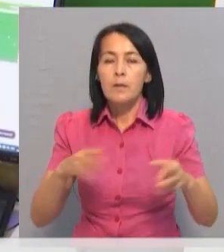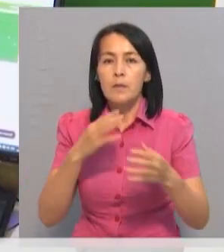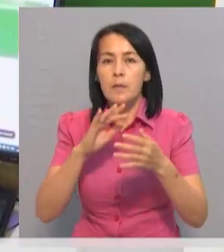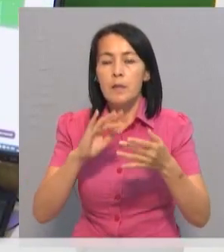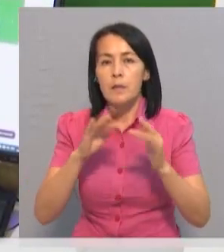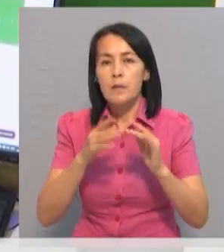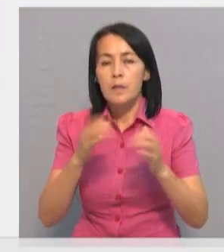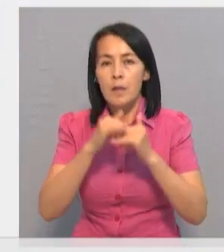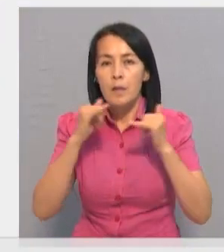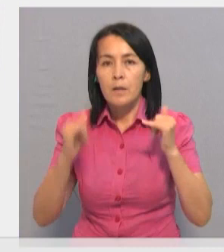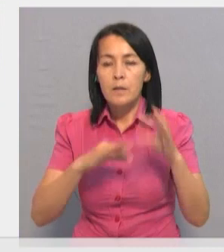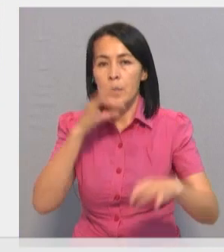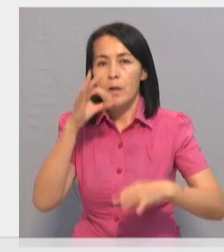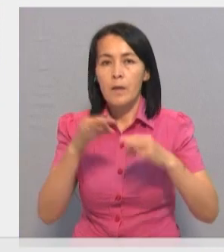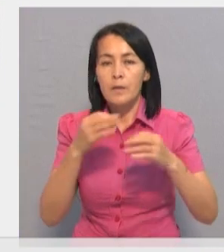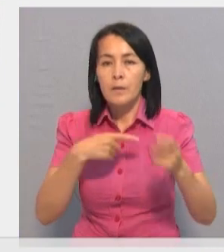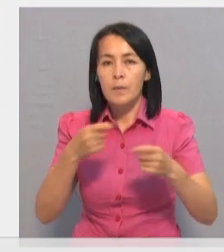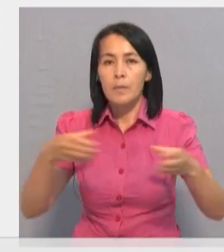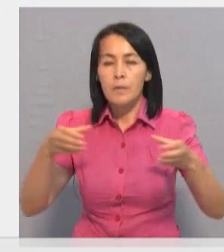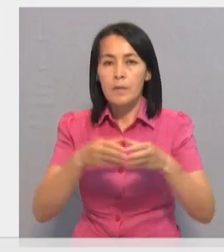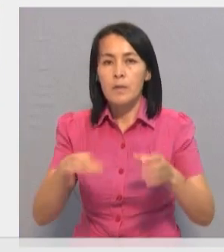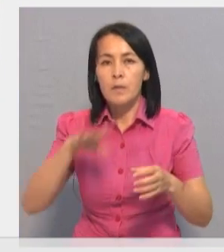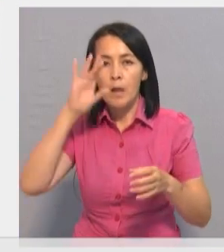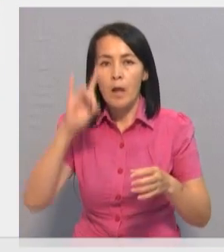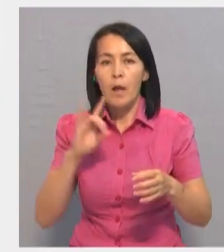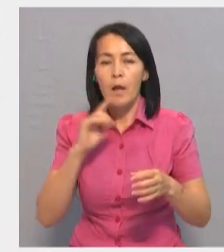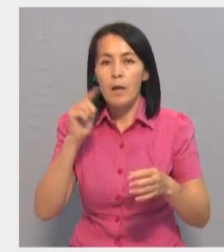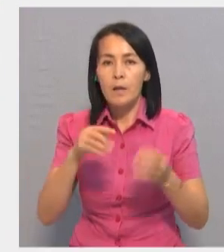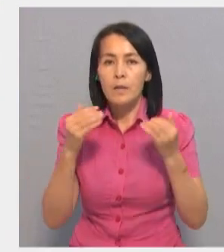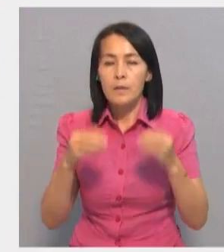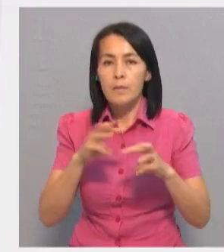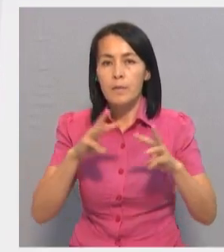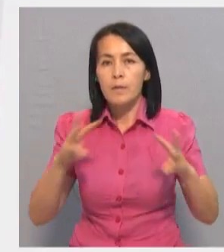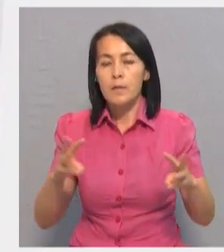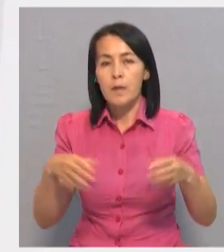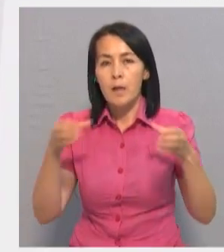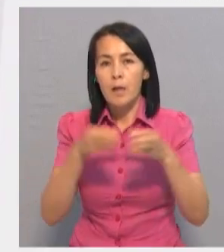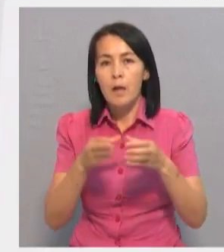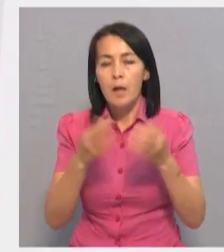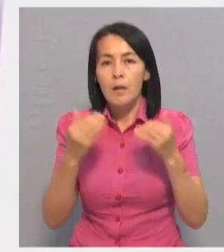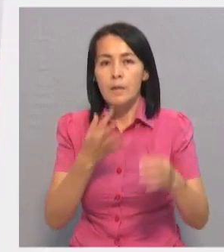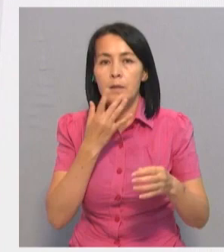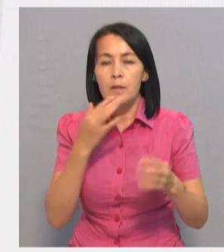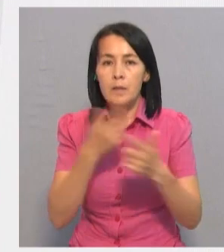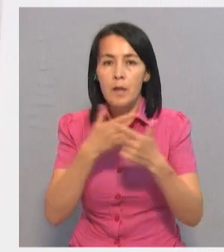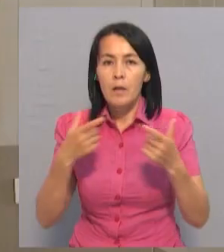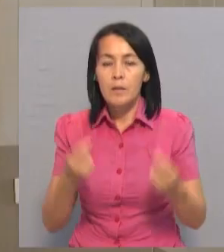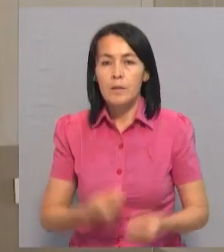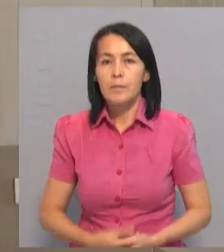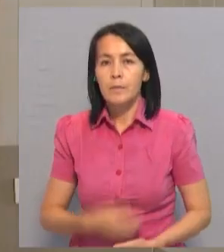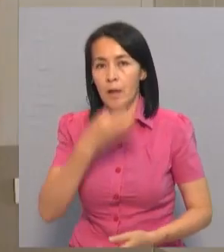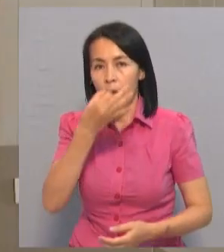развития, инновации и аэрокосмической промышленности РК, Министерства просвещения РК и Акционерного общества о национальной информационной технологии,